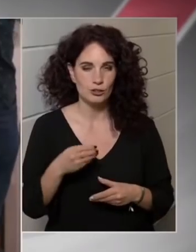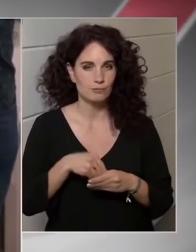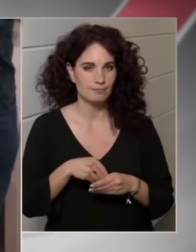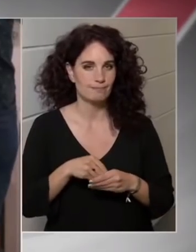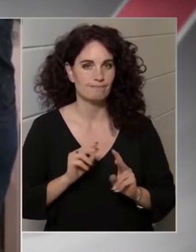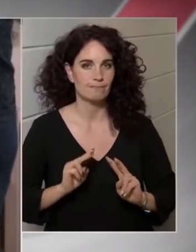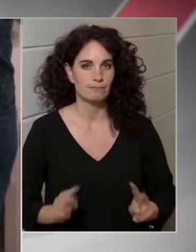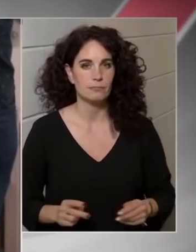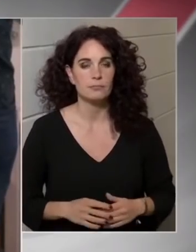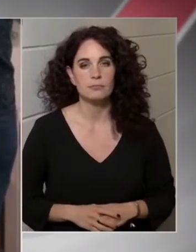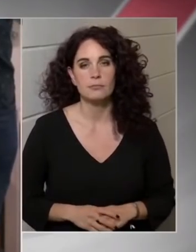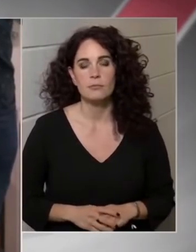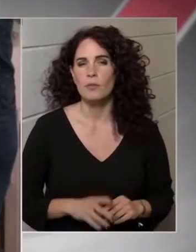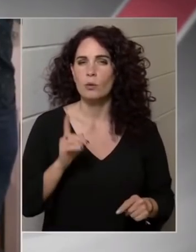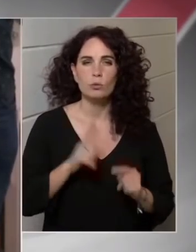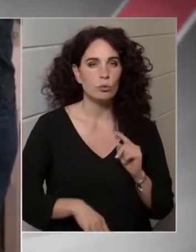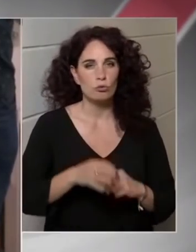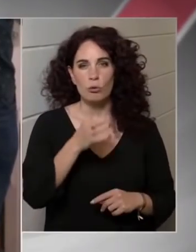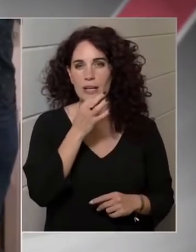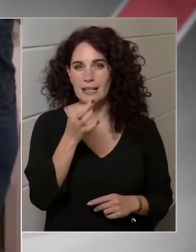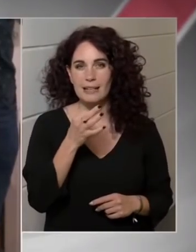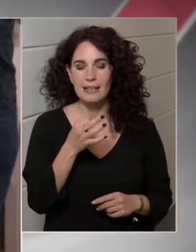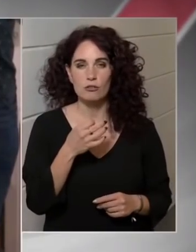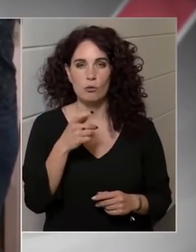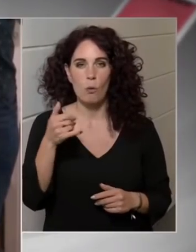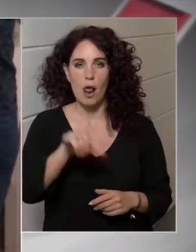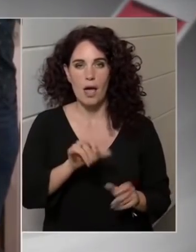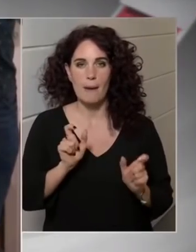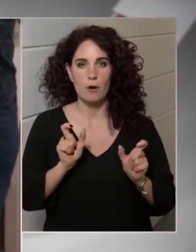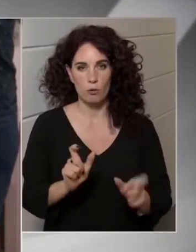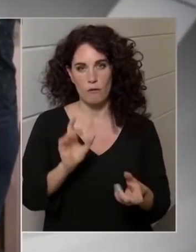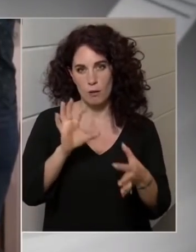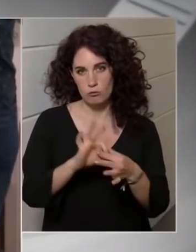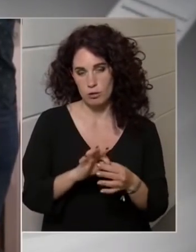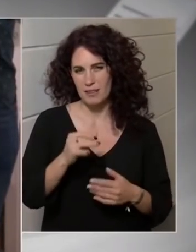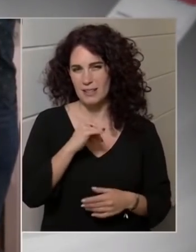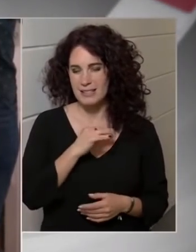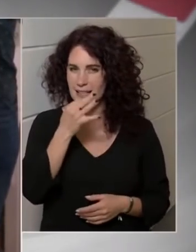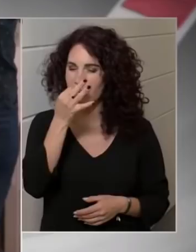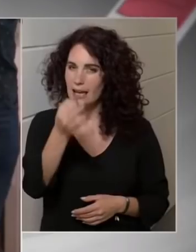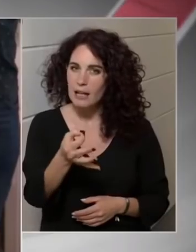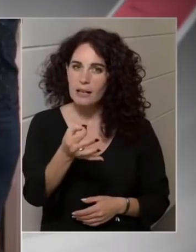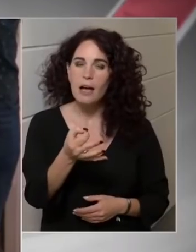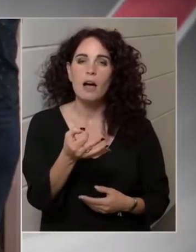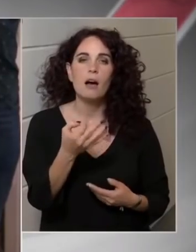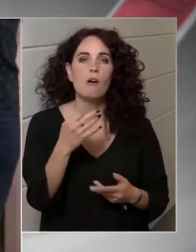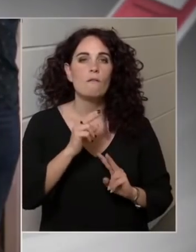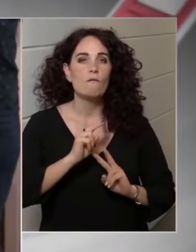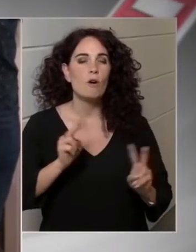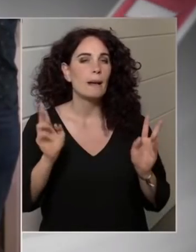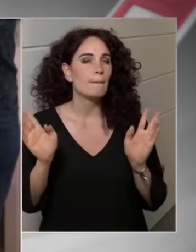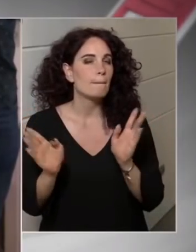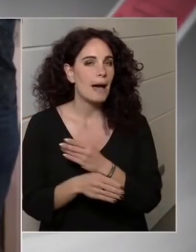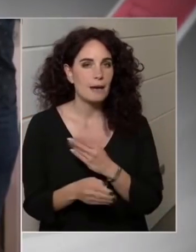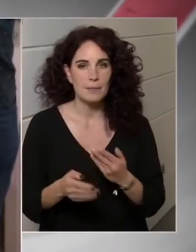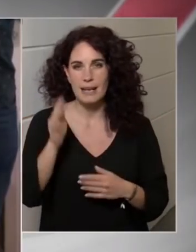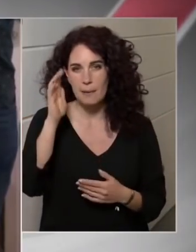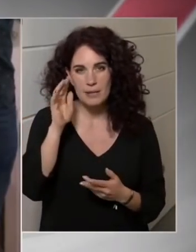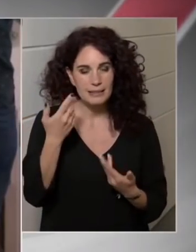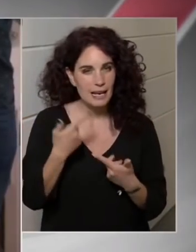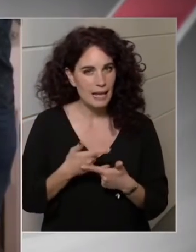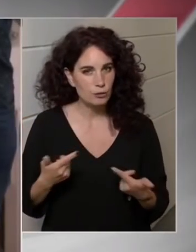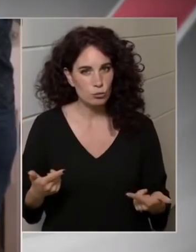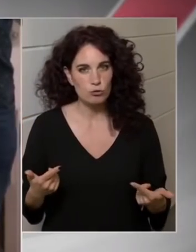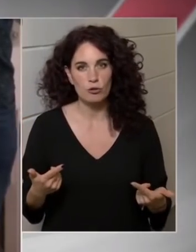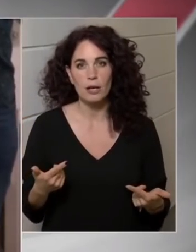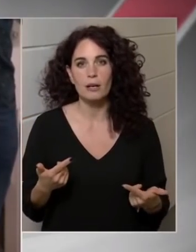Az utolsó kérdés az olajembergóval kapcsolatban. Az érdeklően, hogy van-e bármilyen elméleti lehetősége annak, hogy